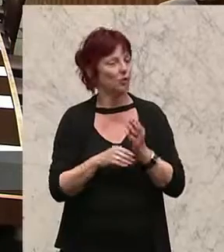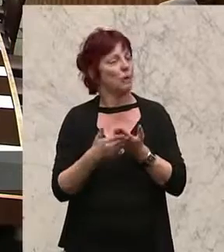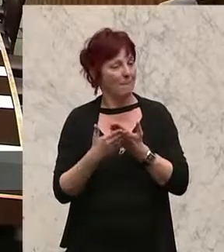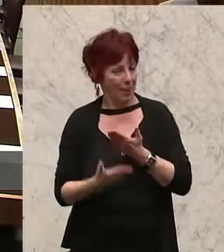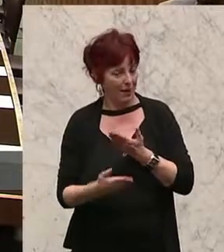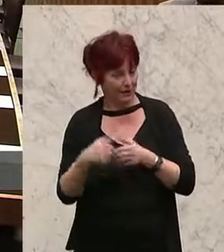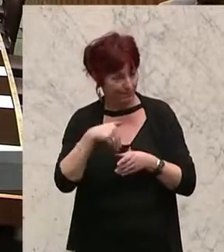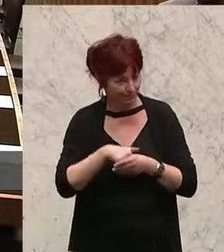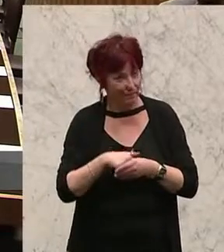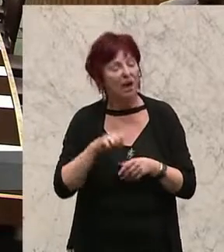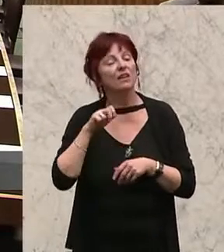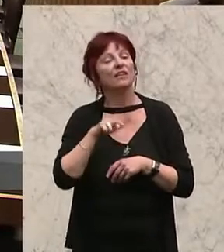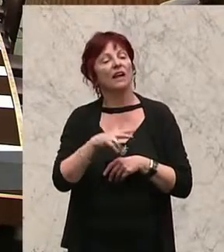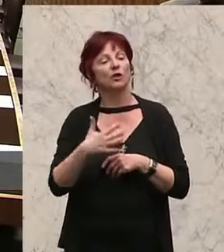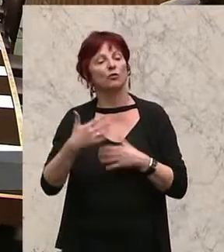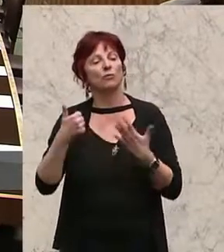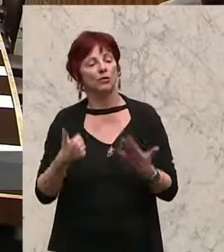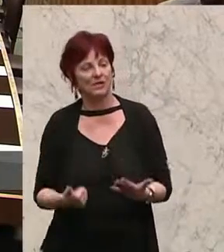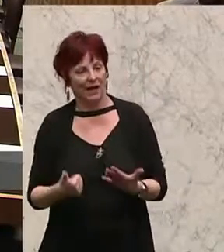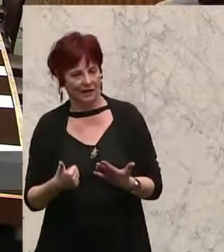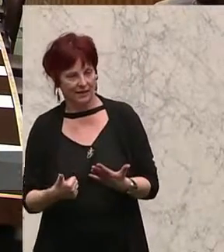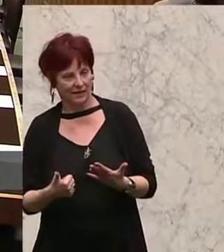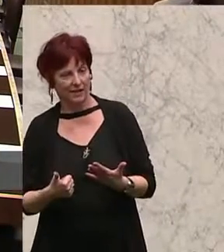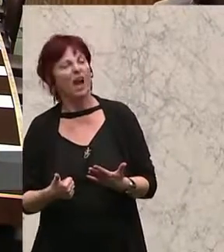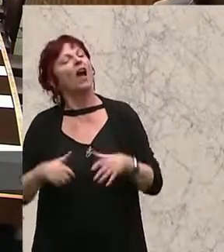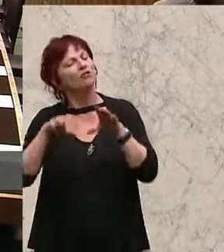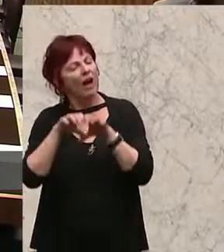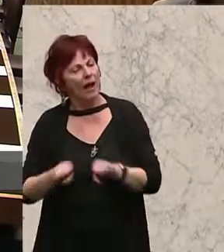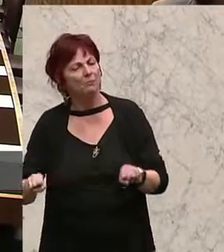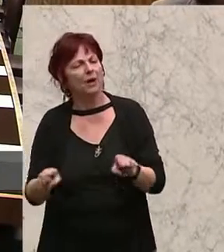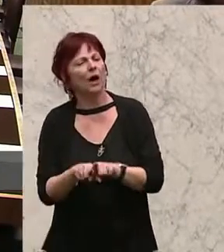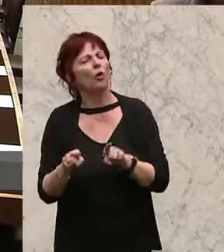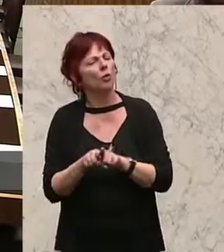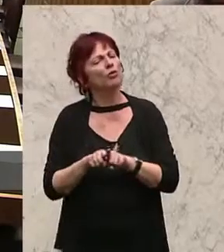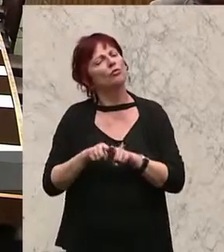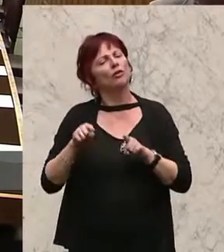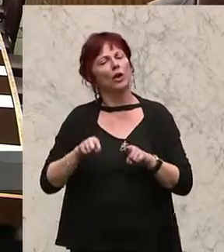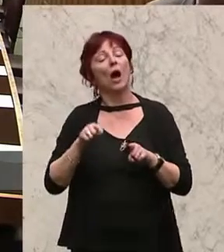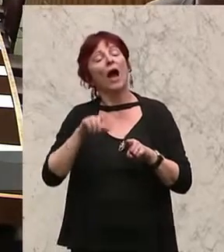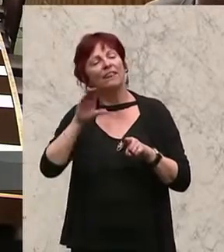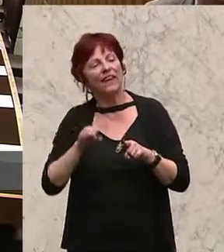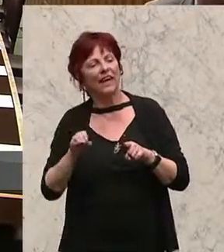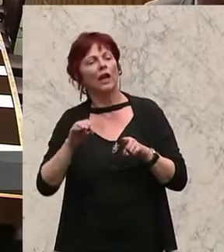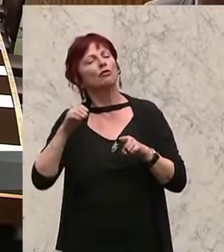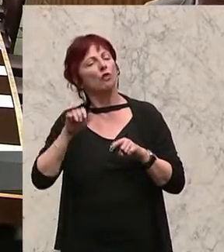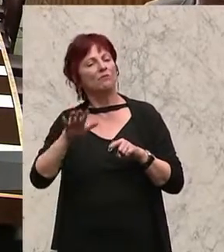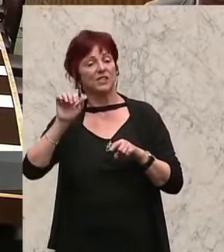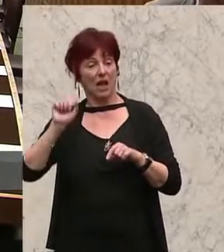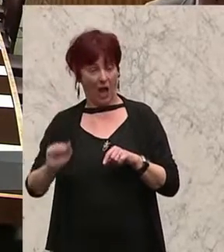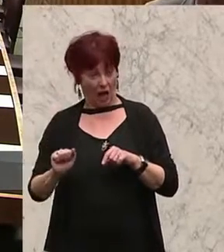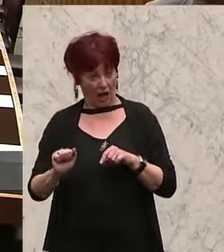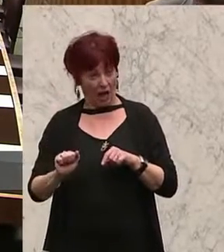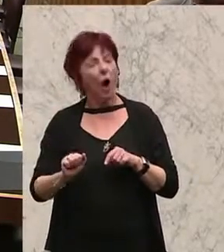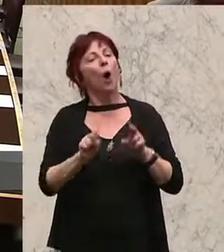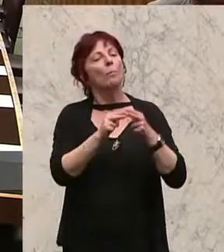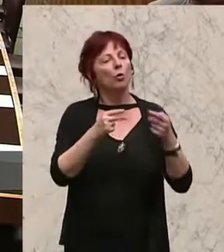der Kronzeuge aktiv bei der Staatsanwaltschaft melden muss. Neu ist nun das Recht des Kronzeugen gegen seine Ablehnung Beschwerde einzulegen.